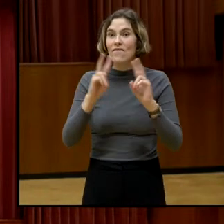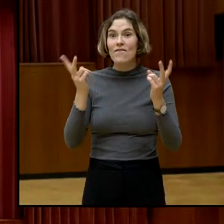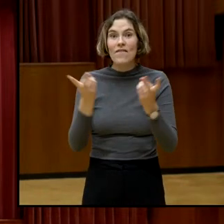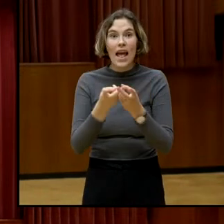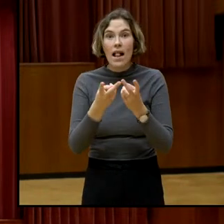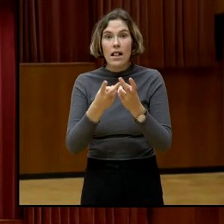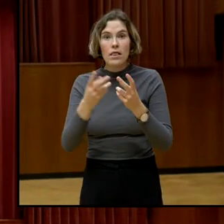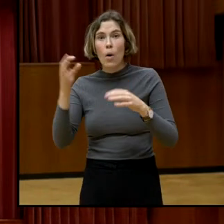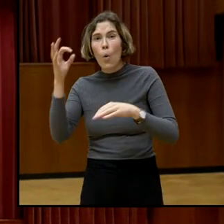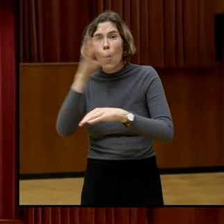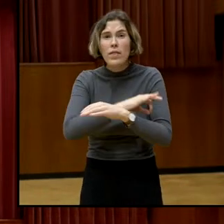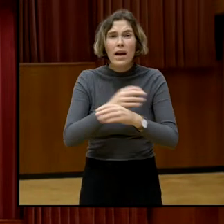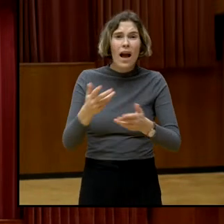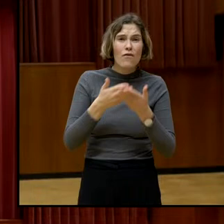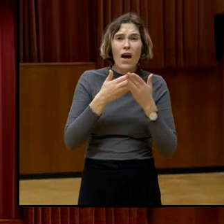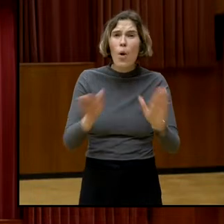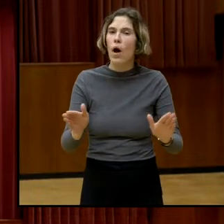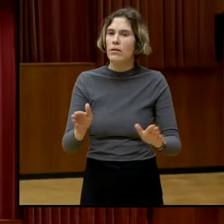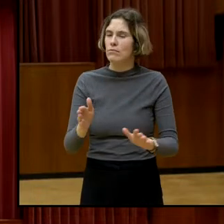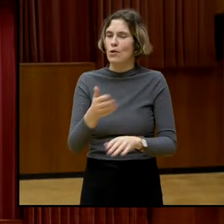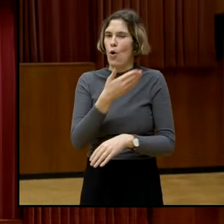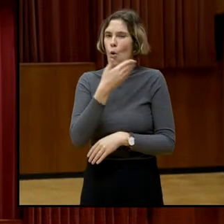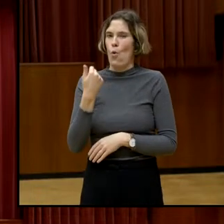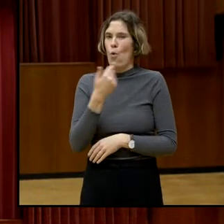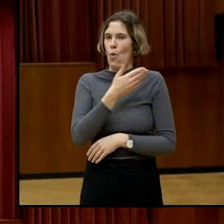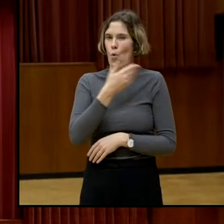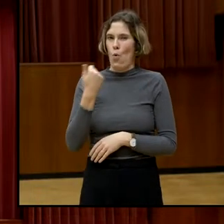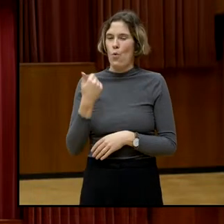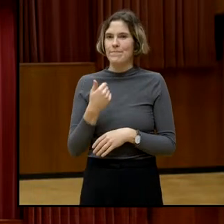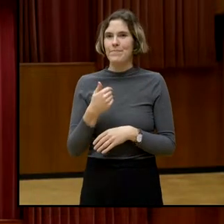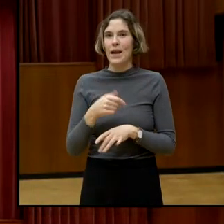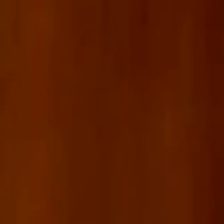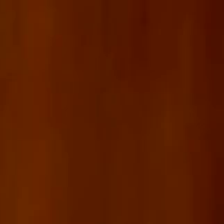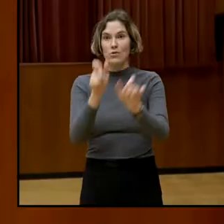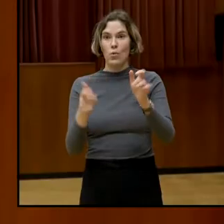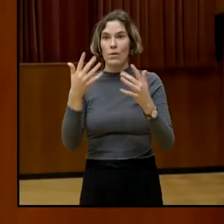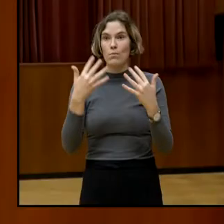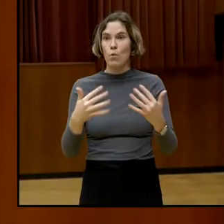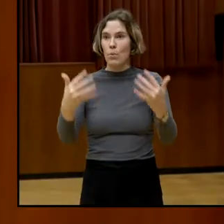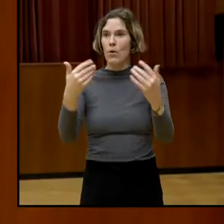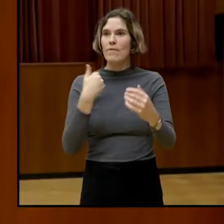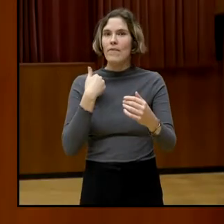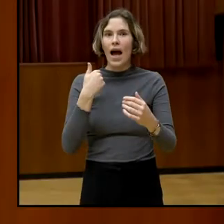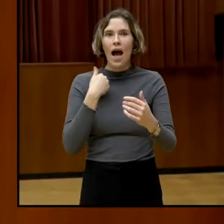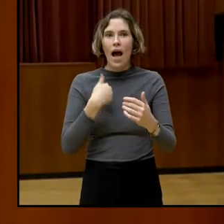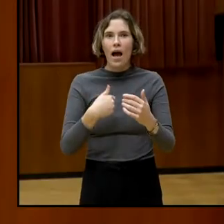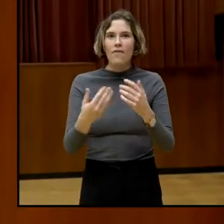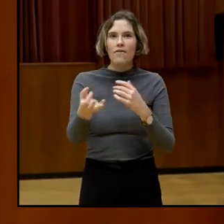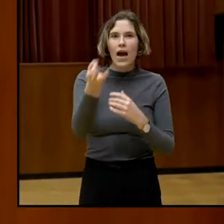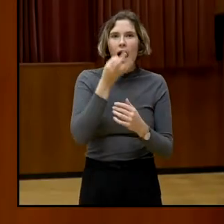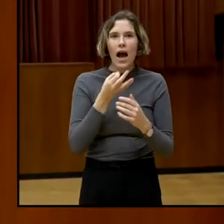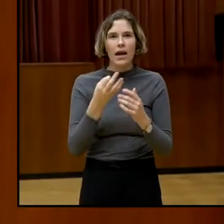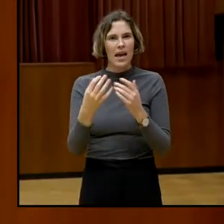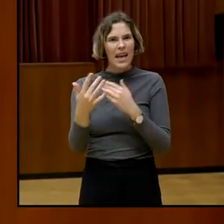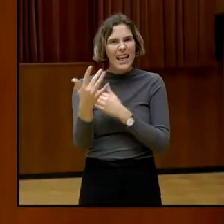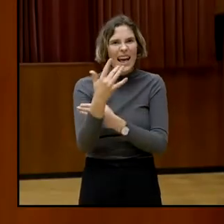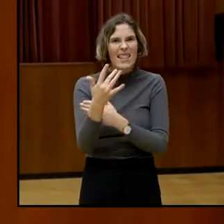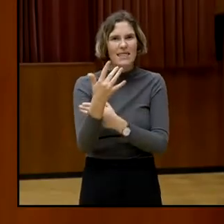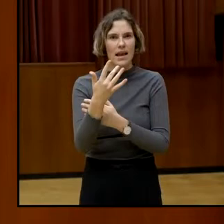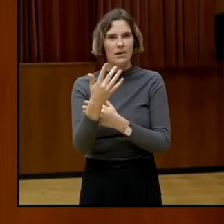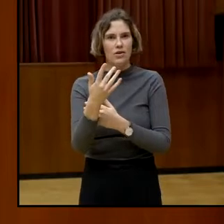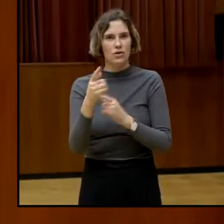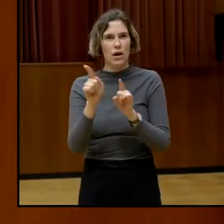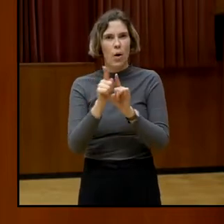Das heißt, ihr habt kritische Fragen gestellt, reflektierte Fragen und das ist der Motor der Demokratie.